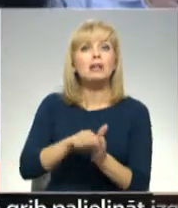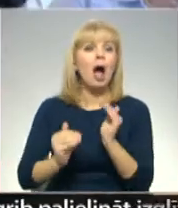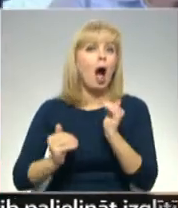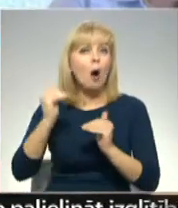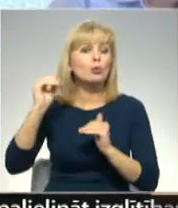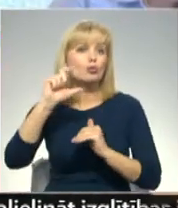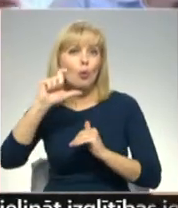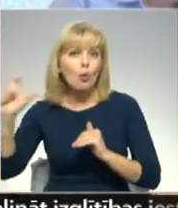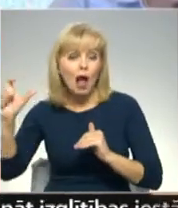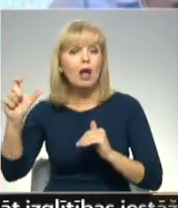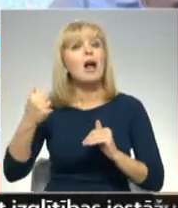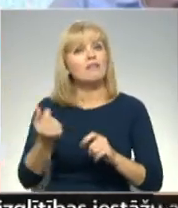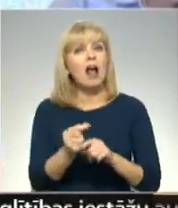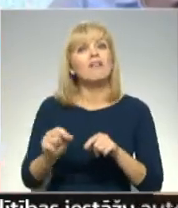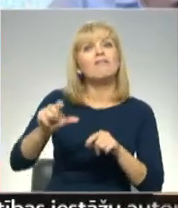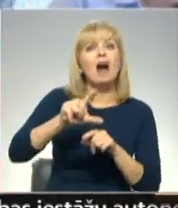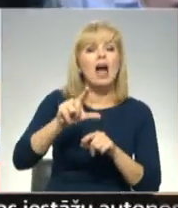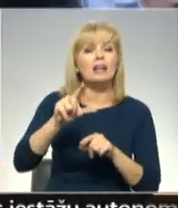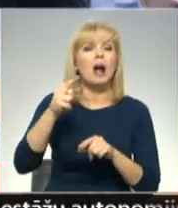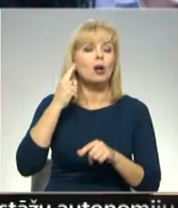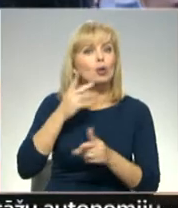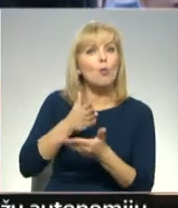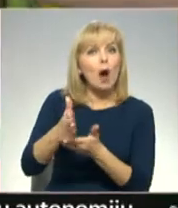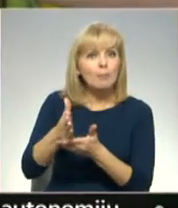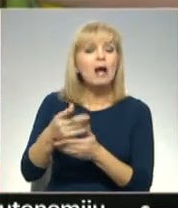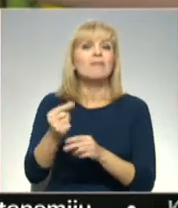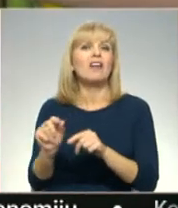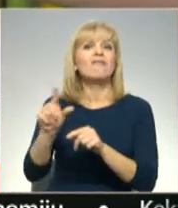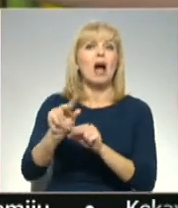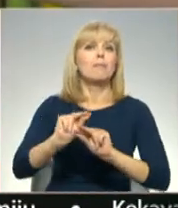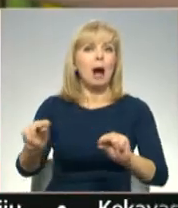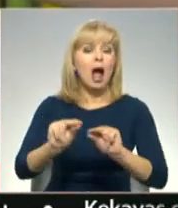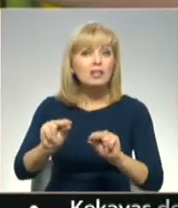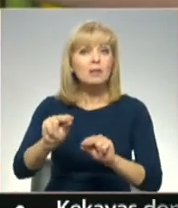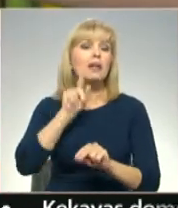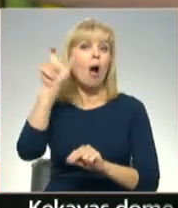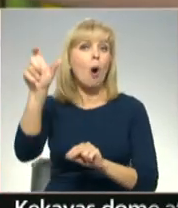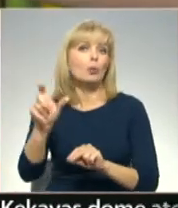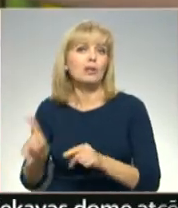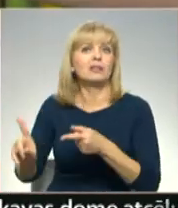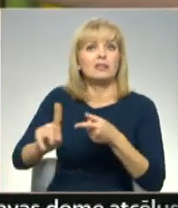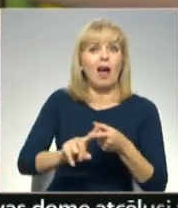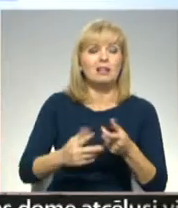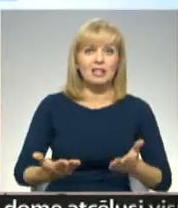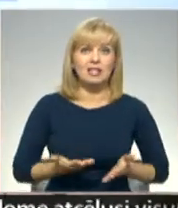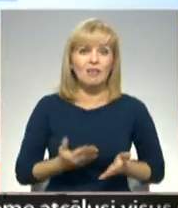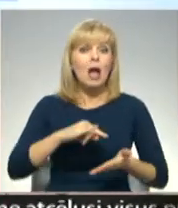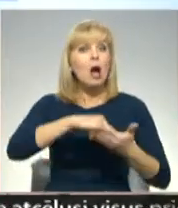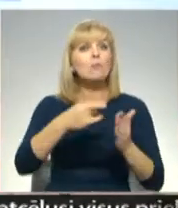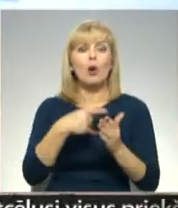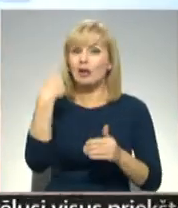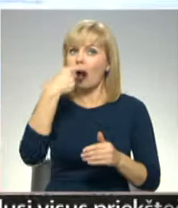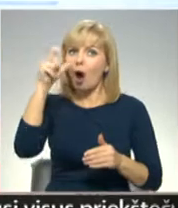Pādziļinātajā līmenī jomatiks apgūta jau krietni pamatīgāk, ja jaunietis ar to iecerējas saistīt dzīvi. Projekta autori